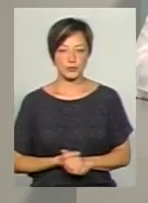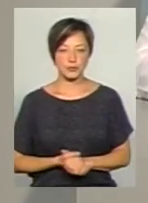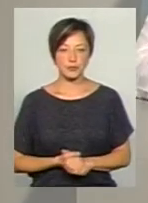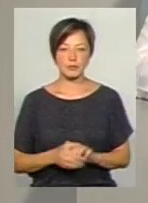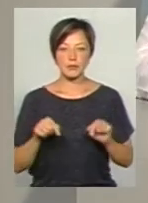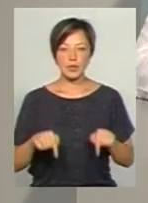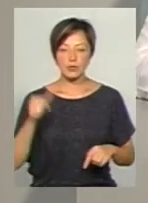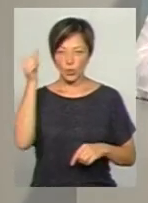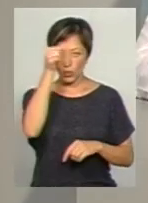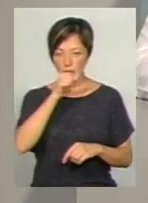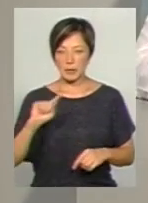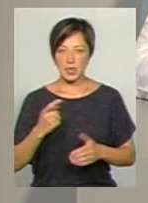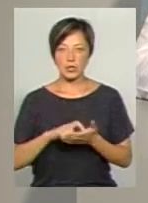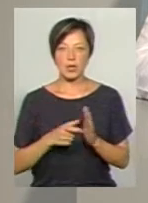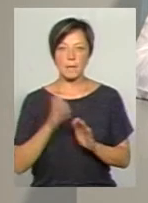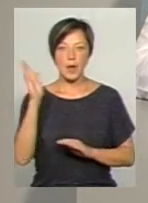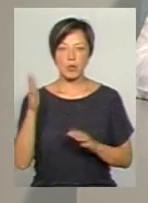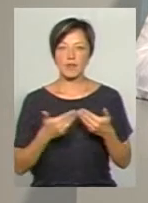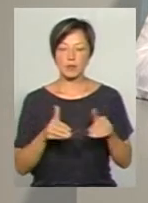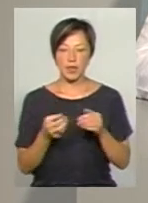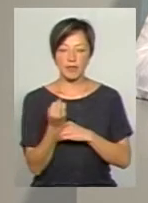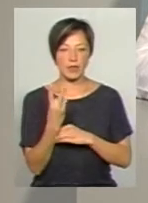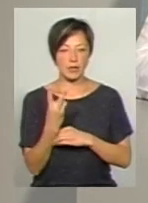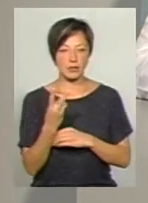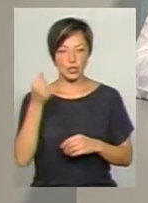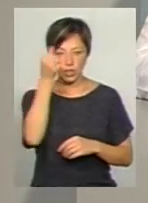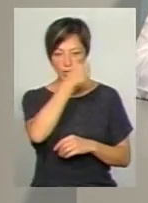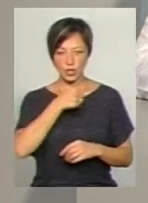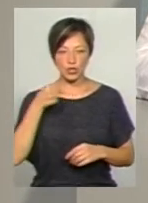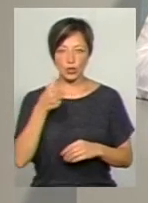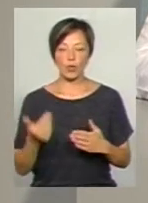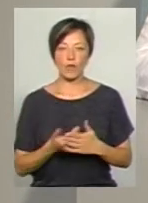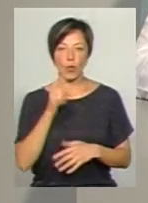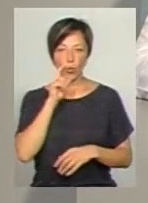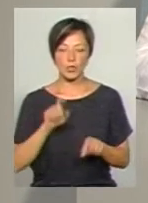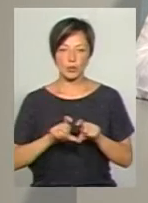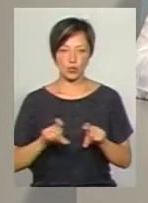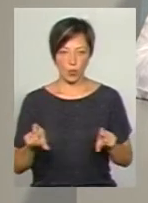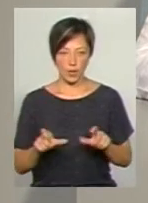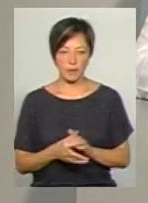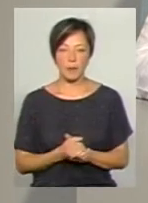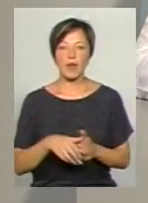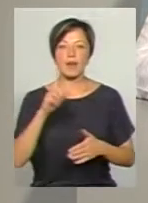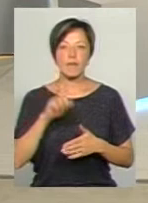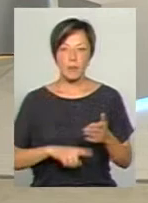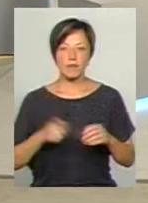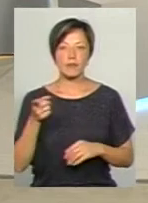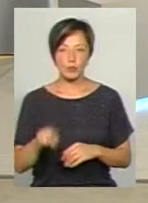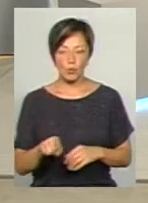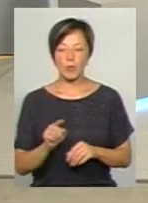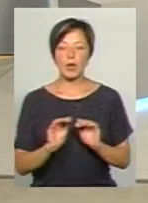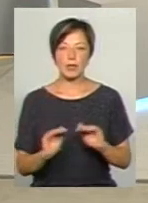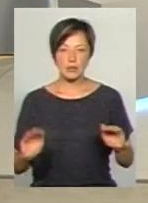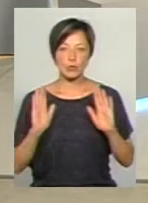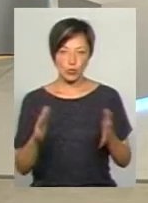Цьогорічні першокласники – це майбутні випускники 12-річної нової української школи. Впевнені в тому, що вони будуть